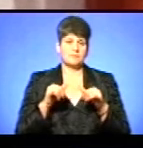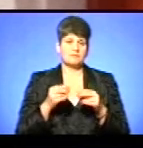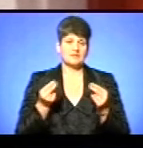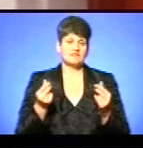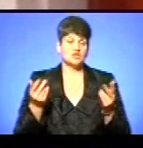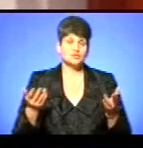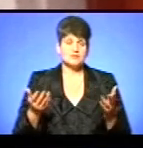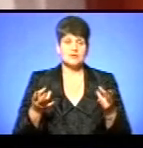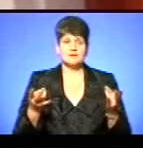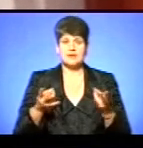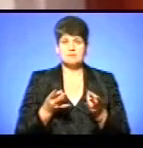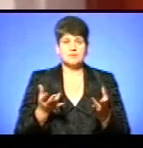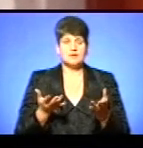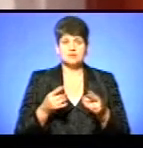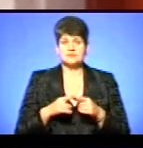скоріше всього,